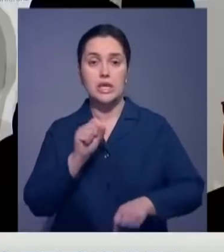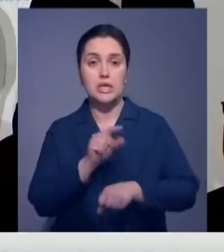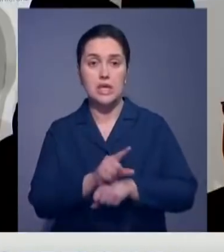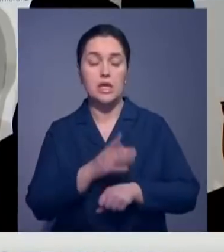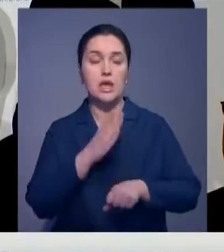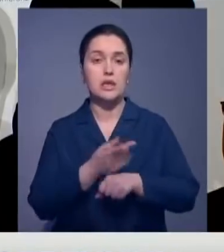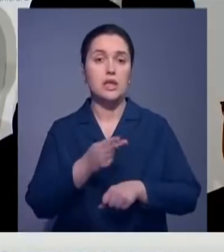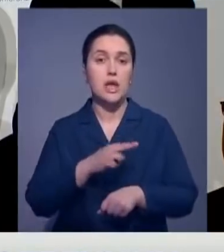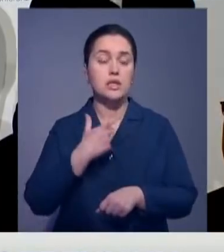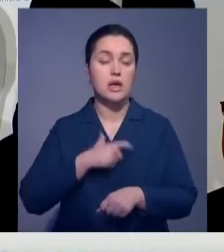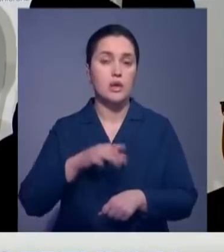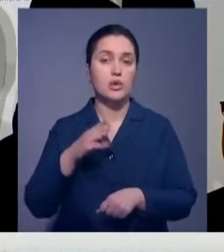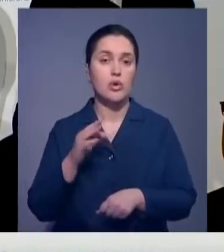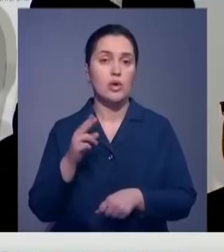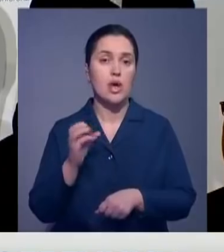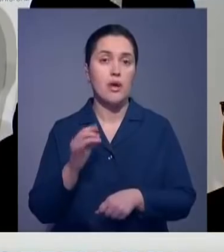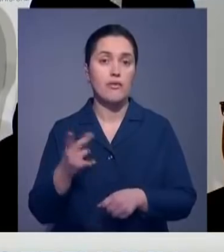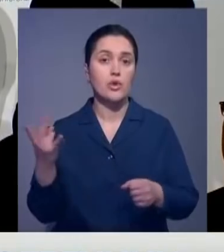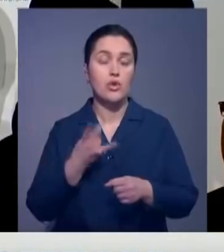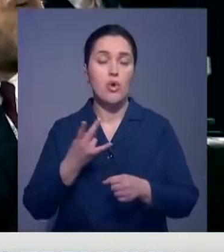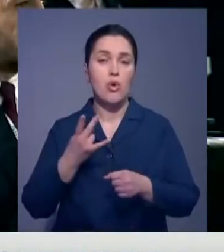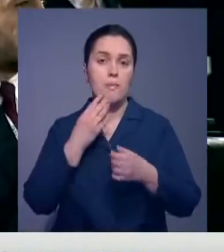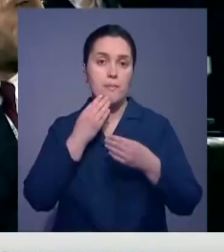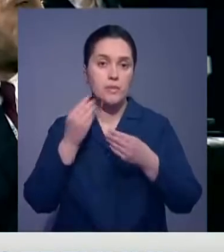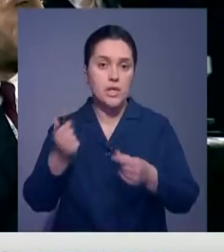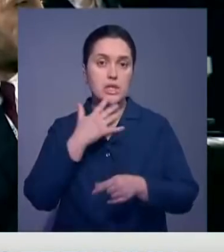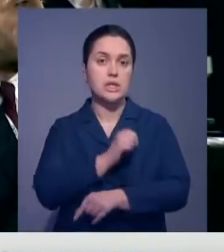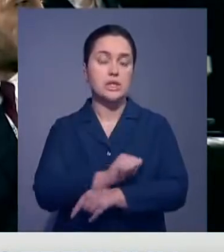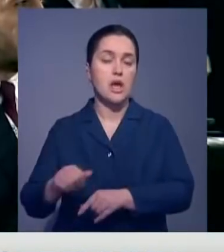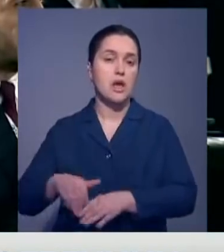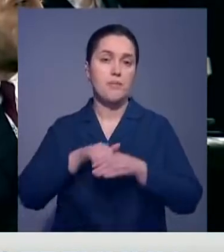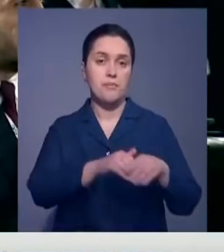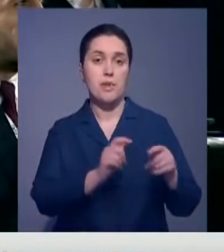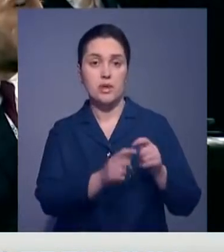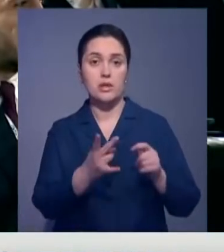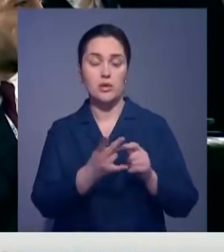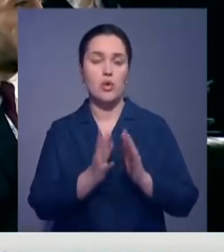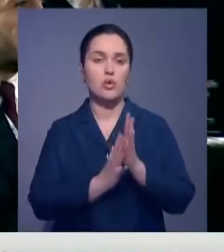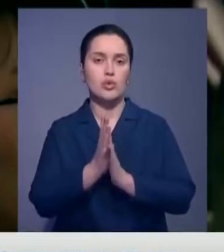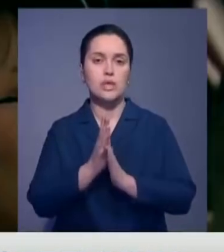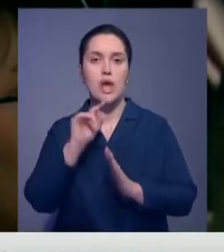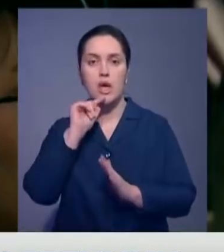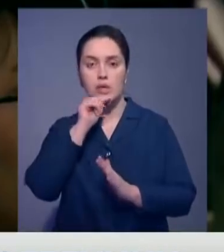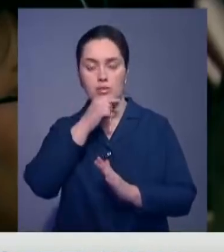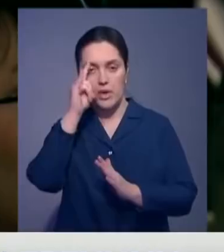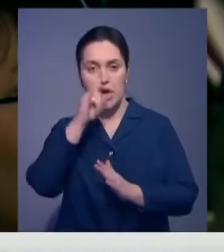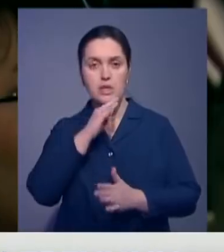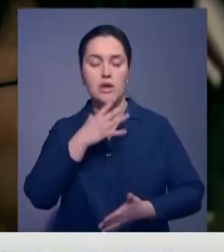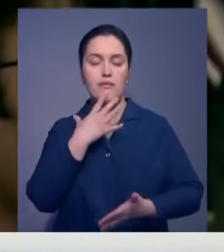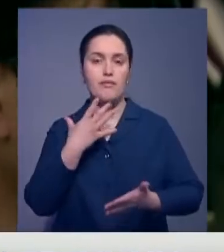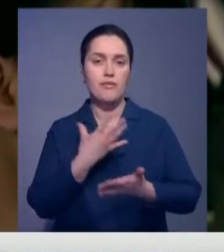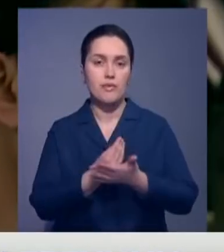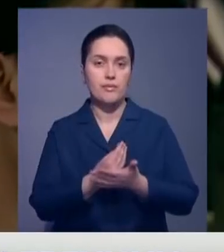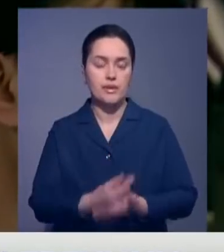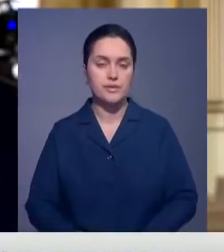ставит для себя Касмжумар Тукаев. Привлечение иностранных инвестиций и рост экономики – не менее важные приоритетные направления